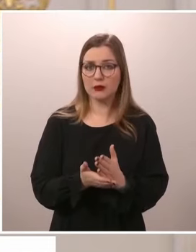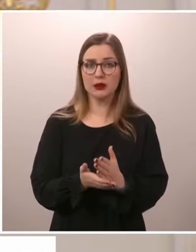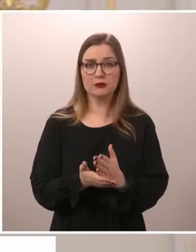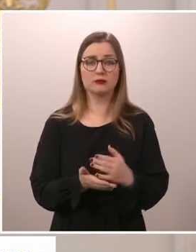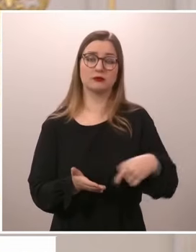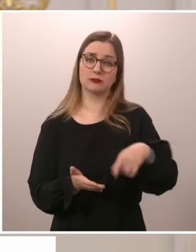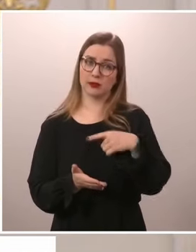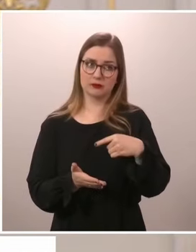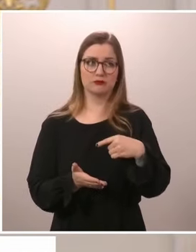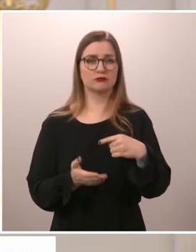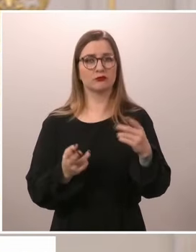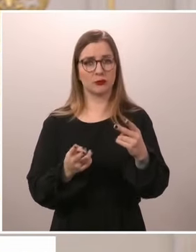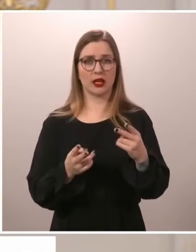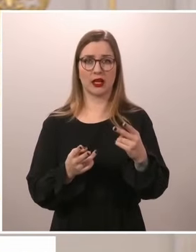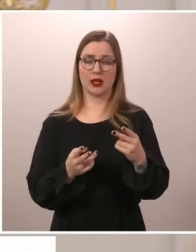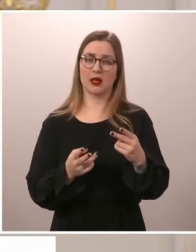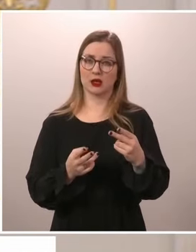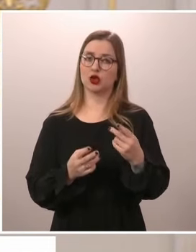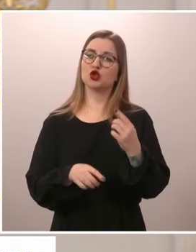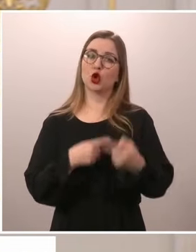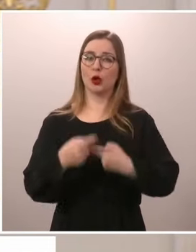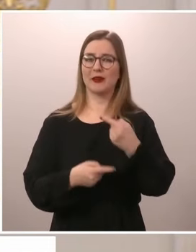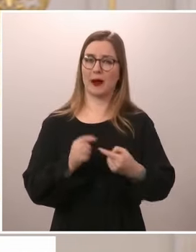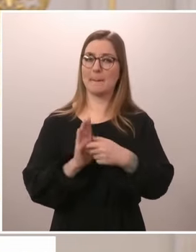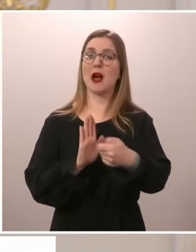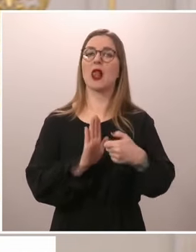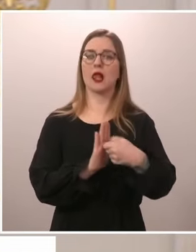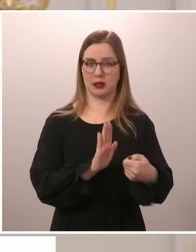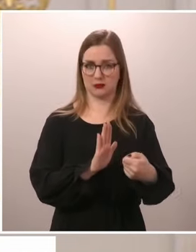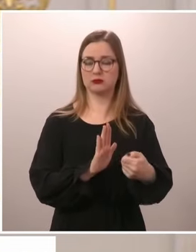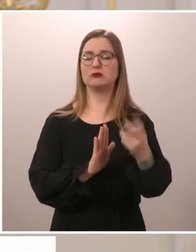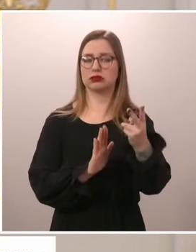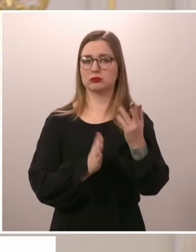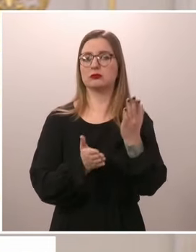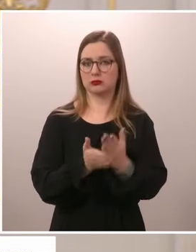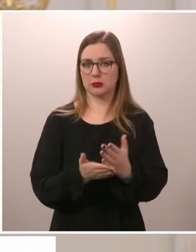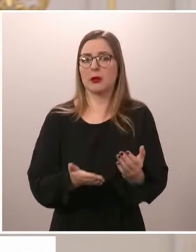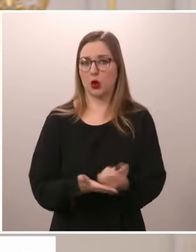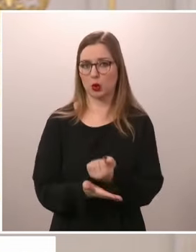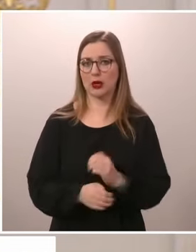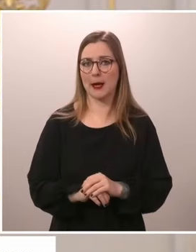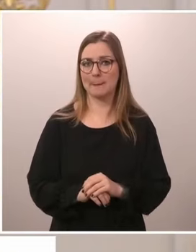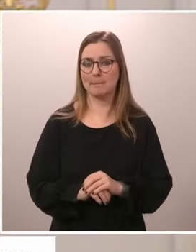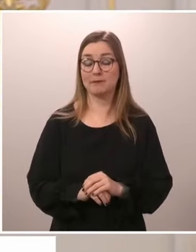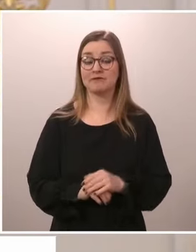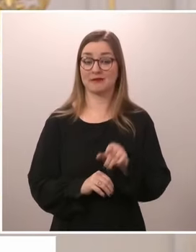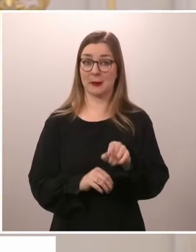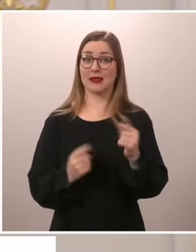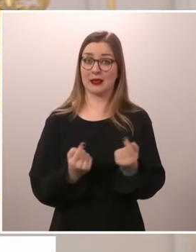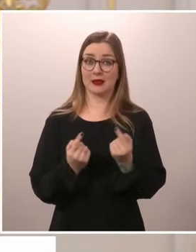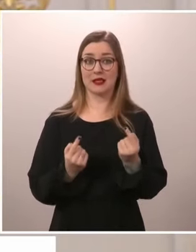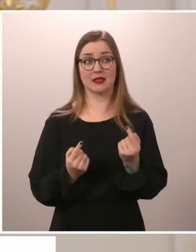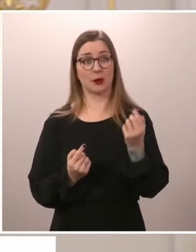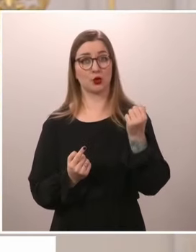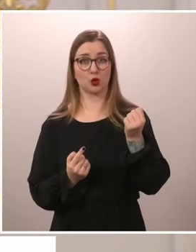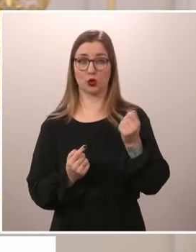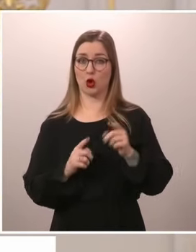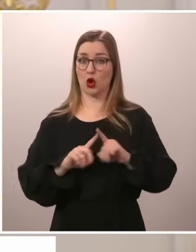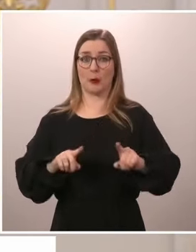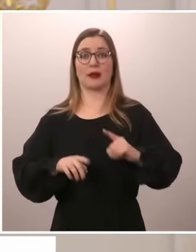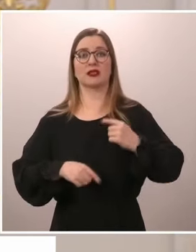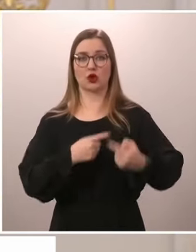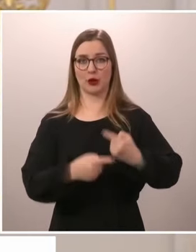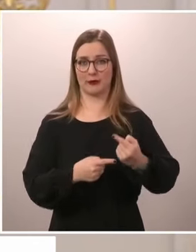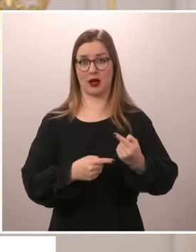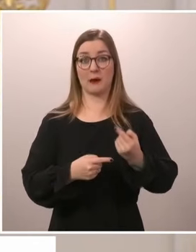sellaisia toimivia malleja, jossa meidän kyky toimia ripeästi on jopa parempaa kuin tänä